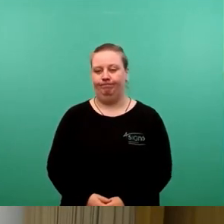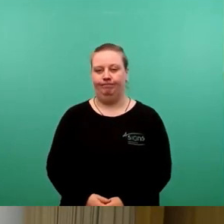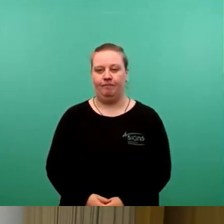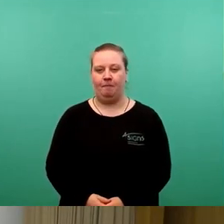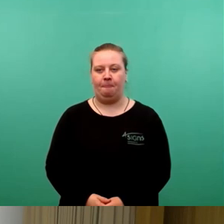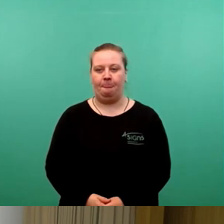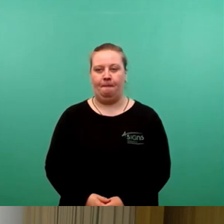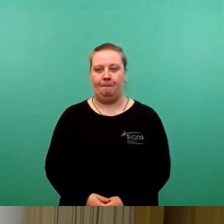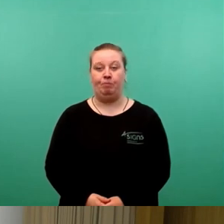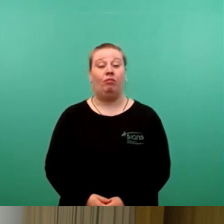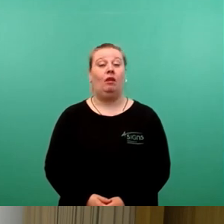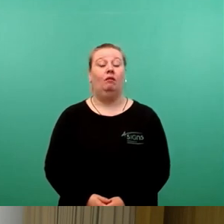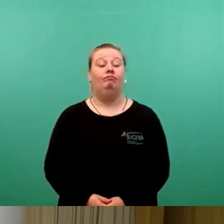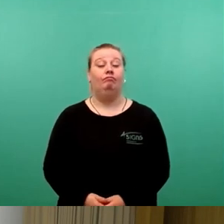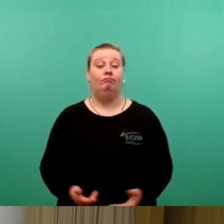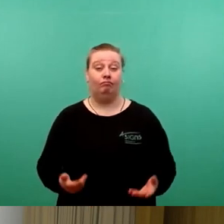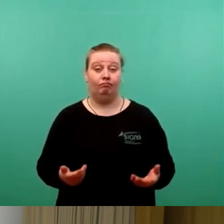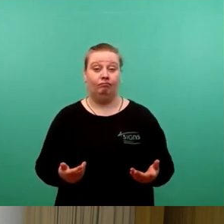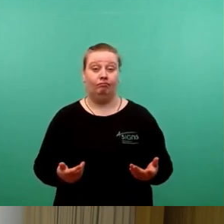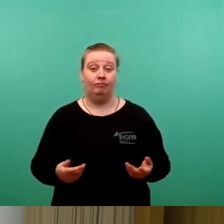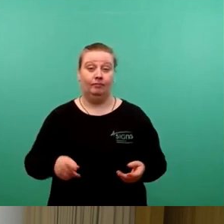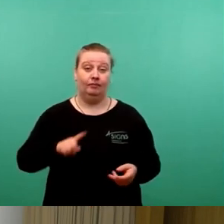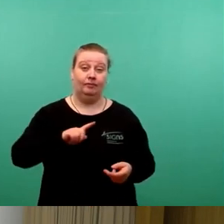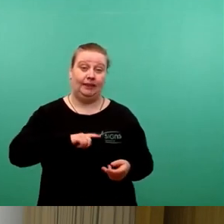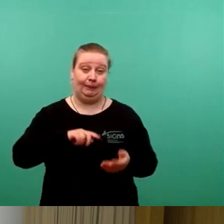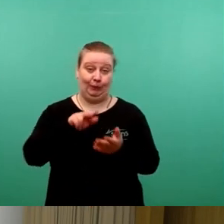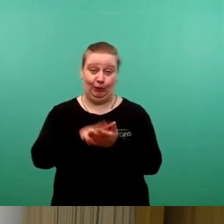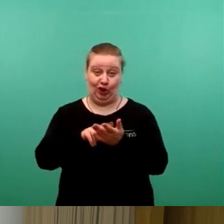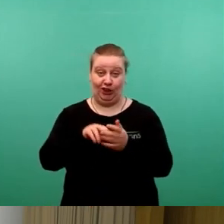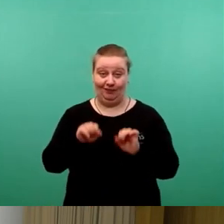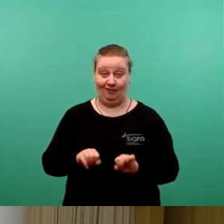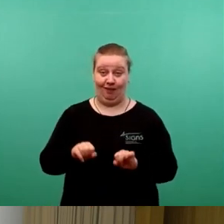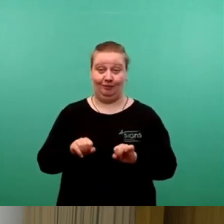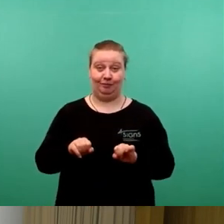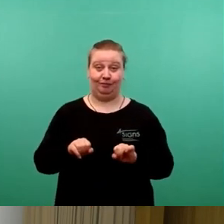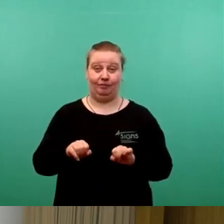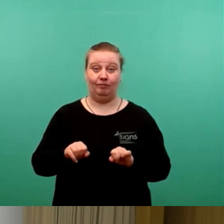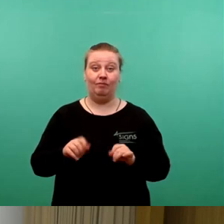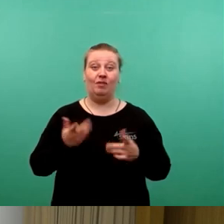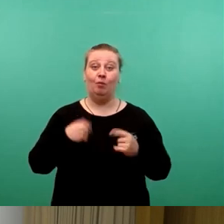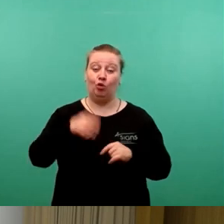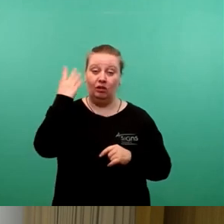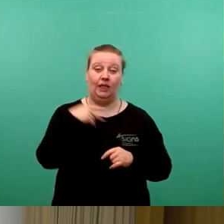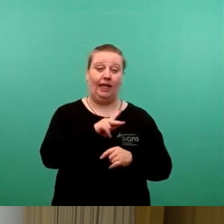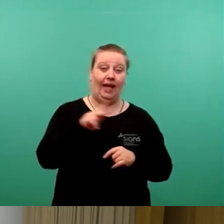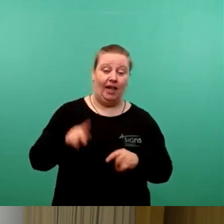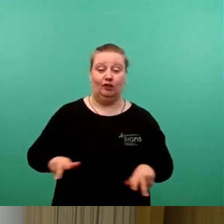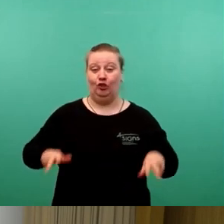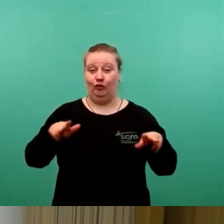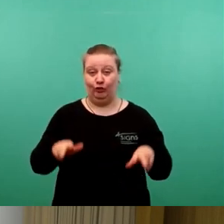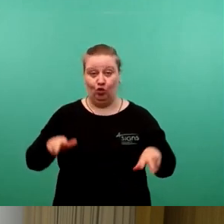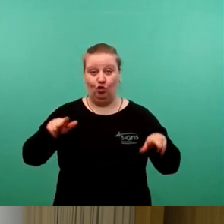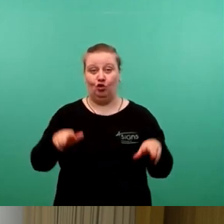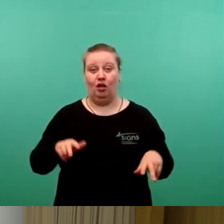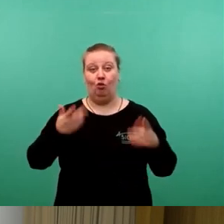Ja, sehr geehrter Herr Stadtrat Fischer, ich kann Ihnen bestätigen, dass weder die Kelten noch die Frösche noch der Eichenprozessionsspinner